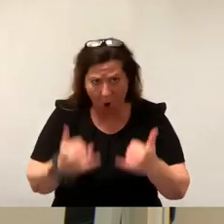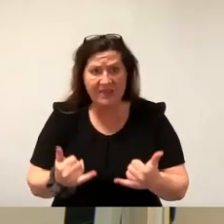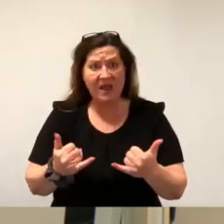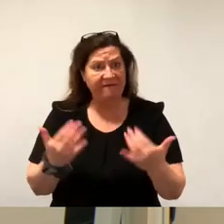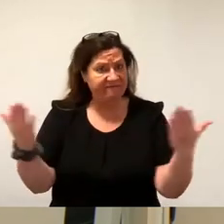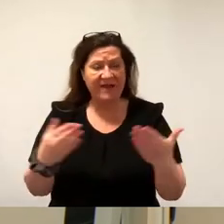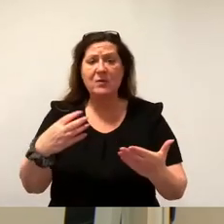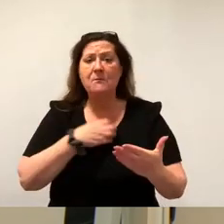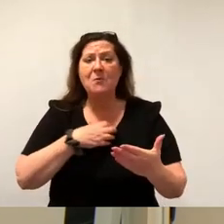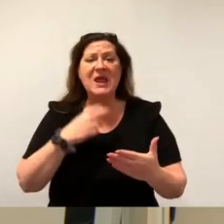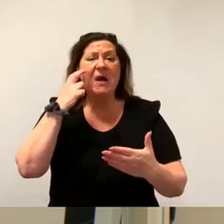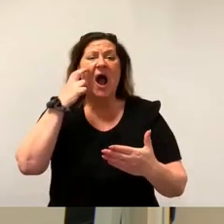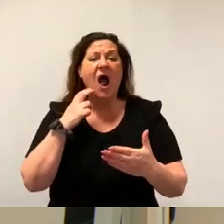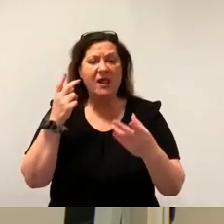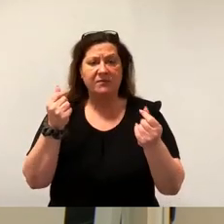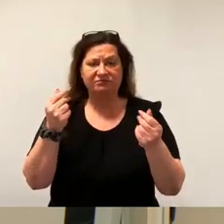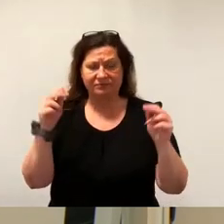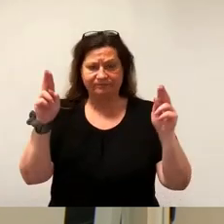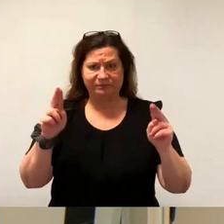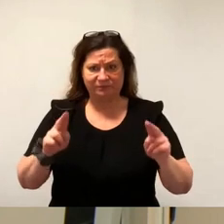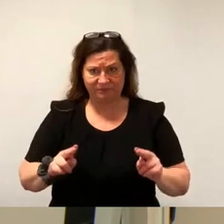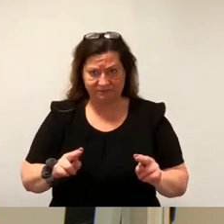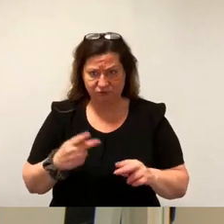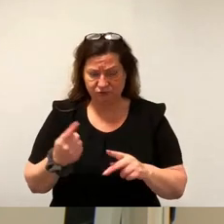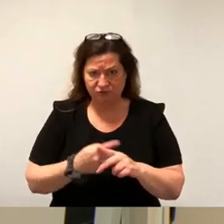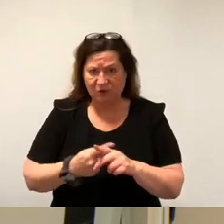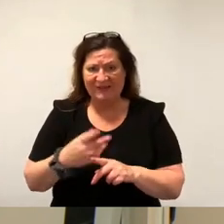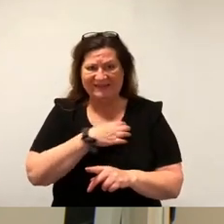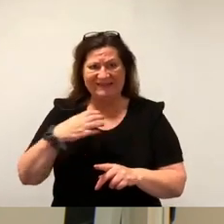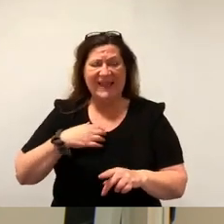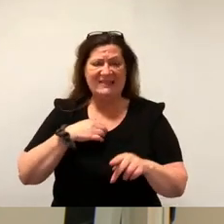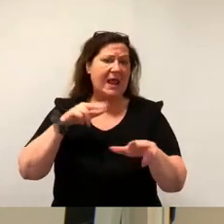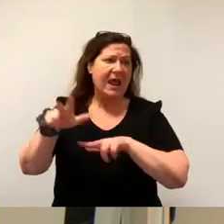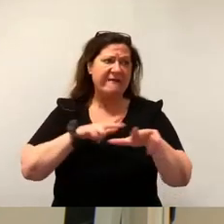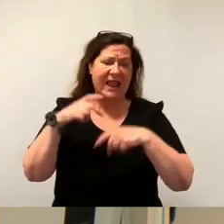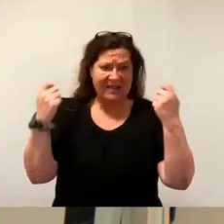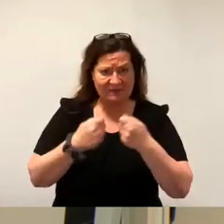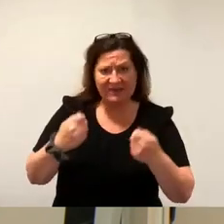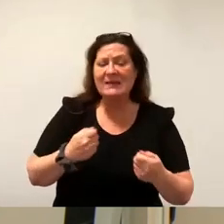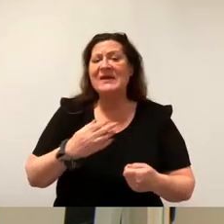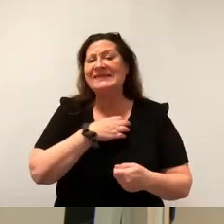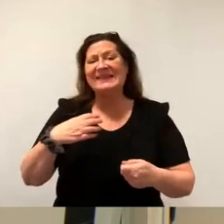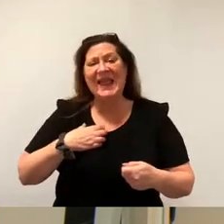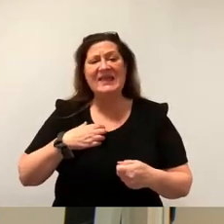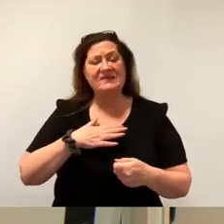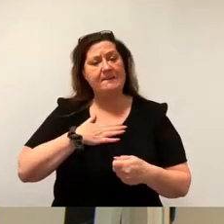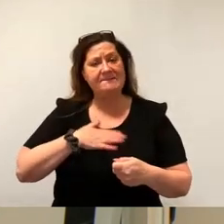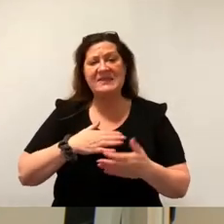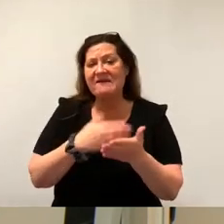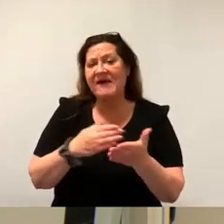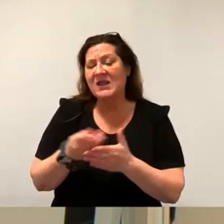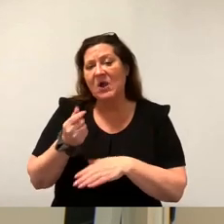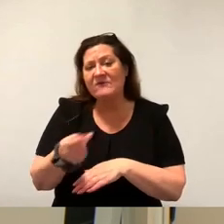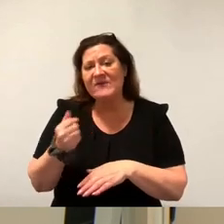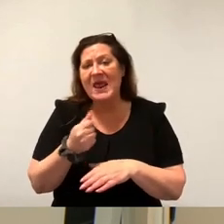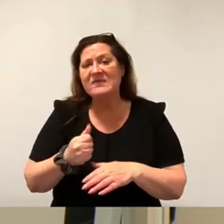der Altverbindlichkeiten von Dresdner Verkehrsbetriebe und Bäder GmbH und am weiteren Schritt die Finanzierung der laufenden Verluste und